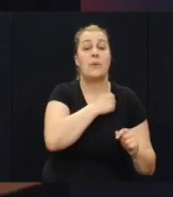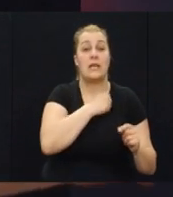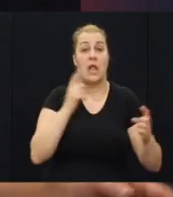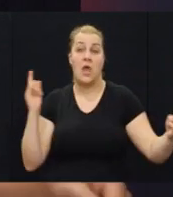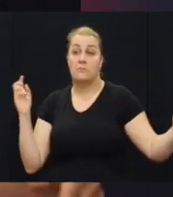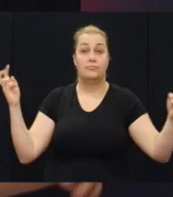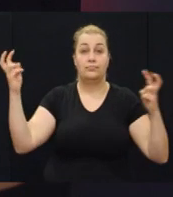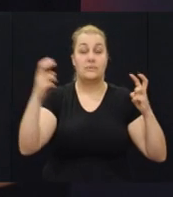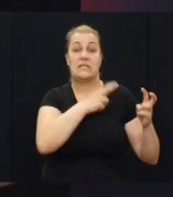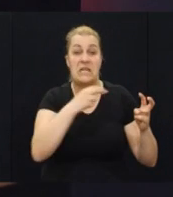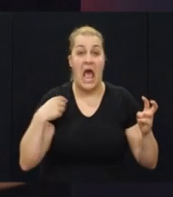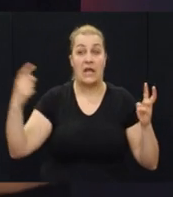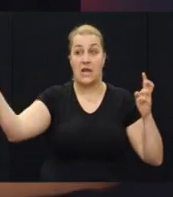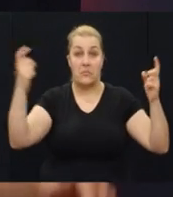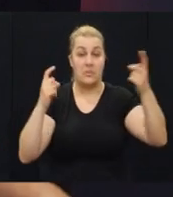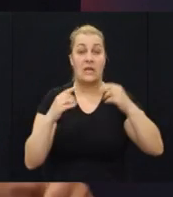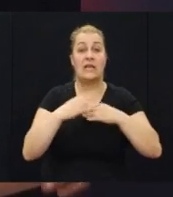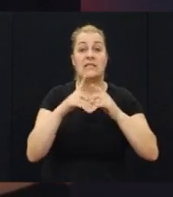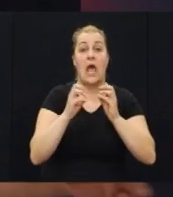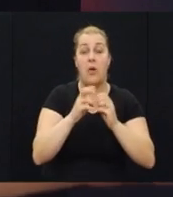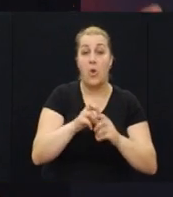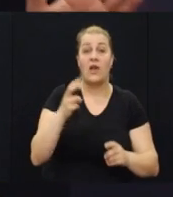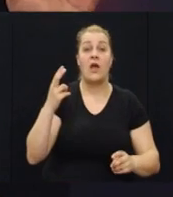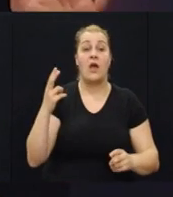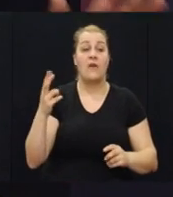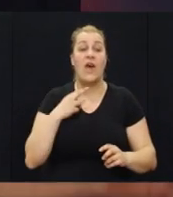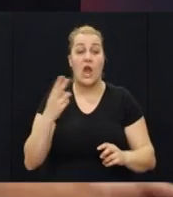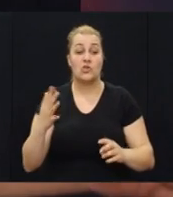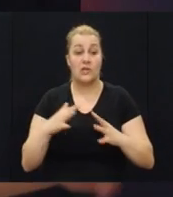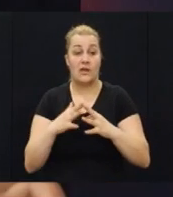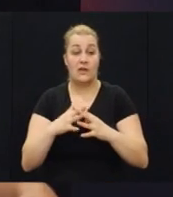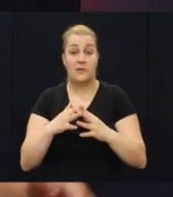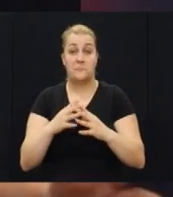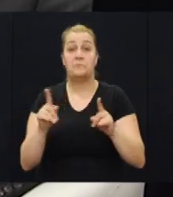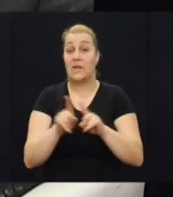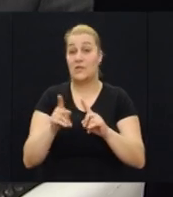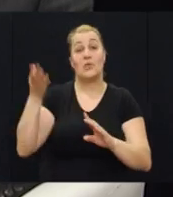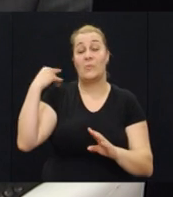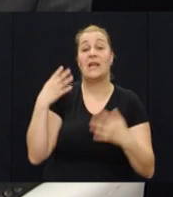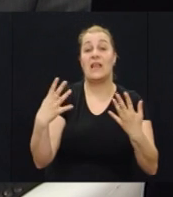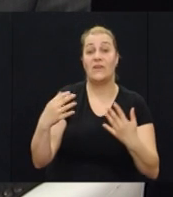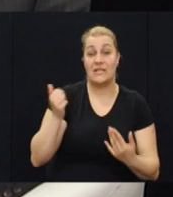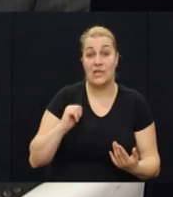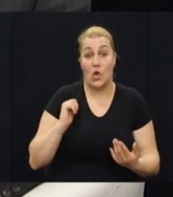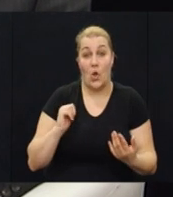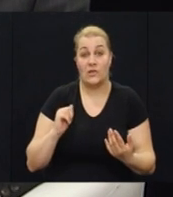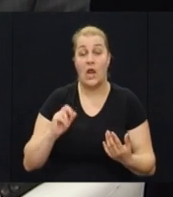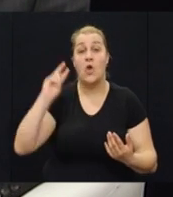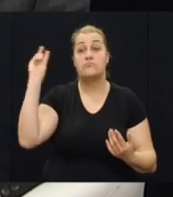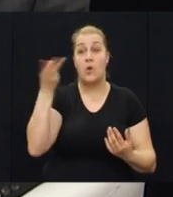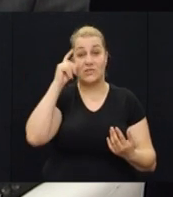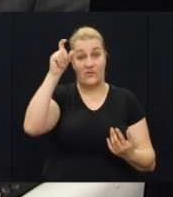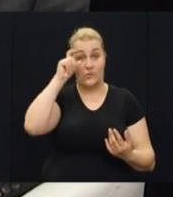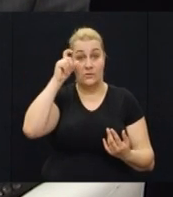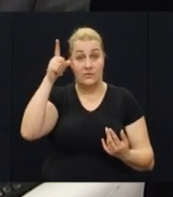iz Splita, ova iz Zagreba, ova iz Zaboka, iz Varaždina. Da, tako je to bilo i 90. poziv